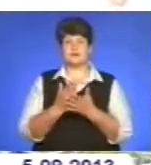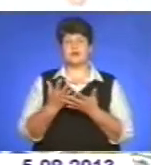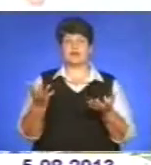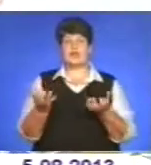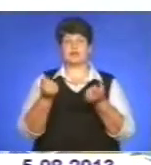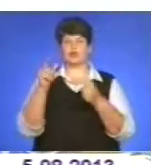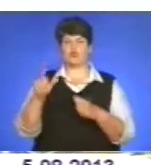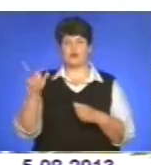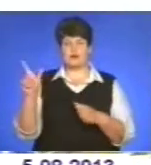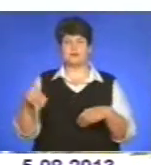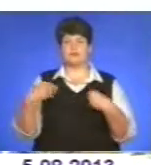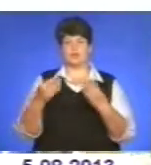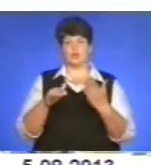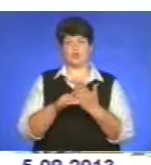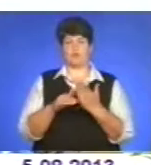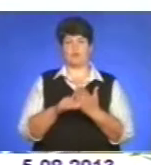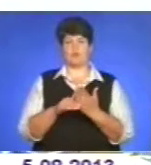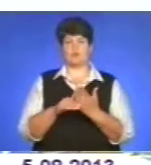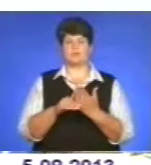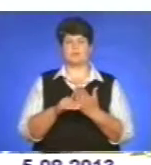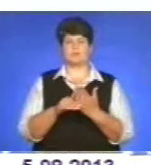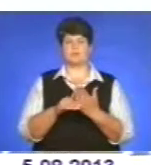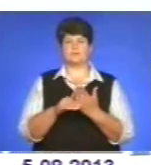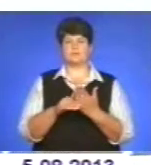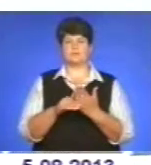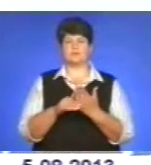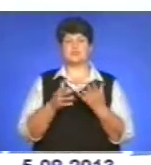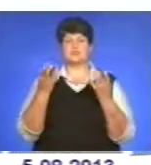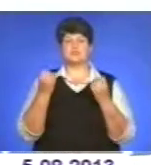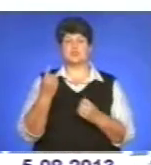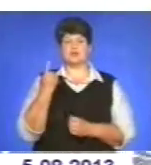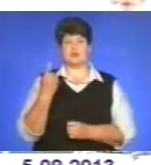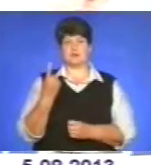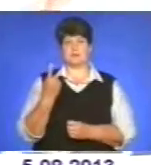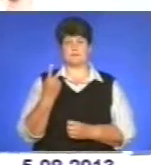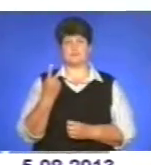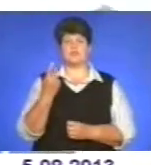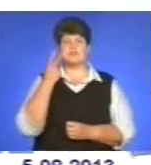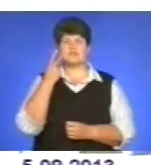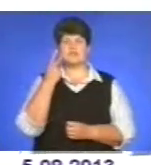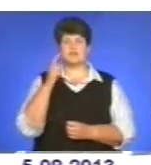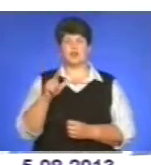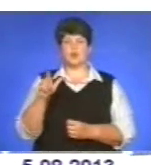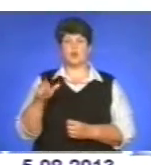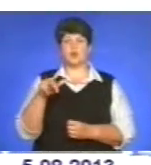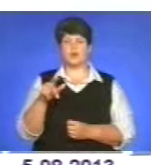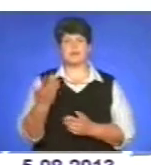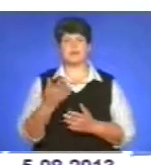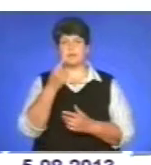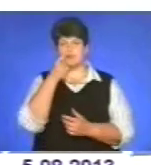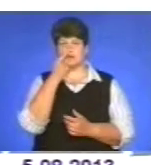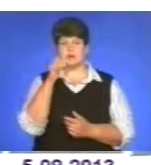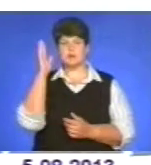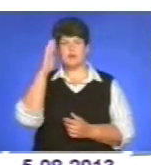нададуть кваліфіковану допомогу. Але ще одне, в нас завжди люди ходять ближче до води,